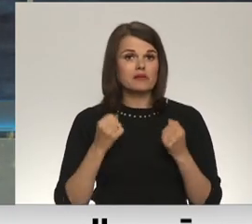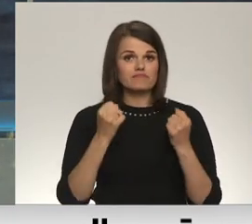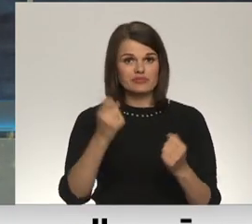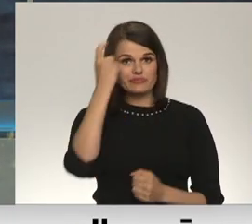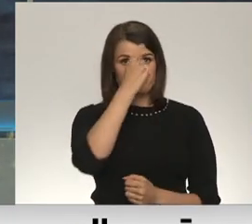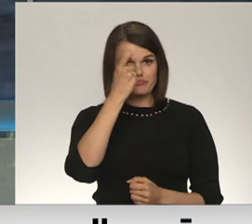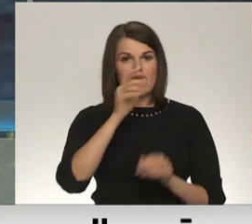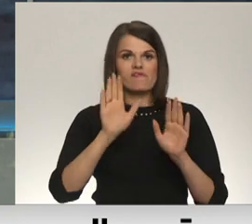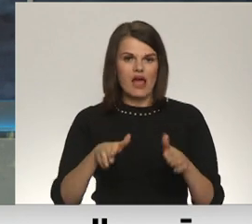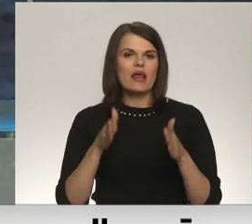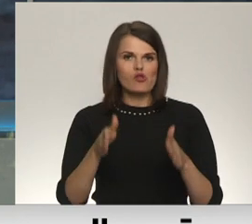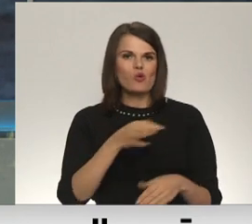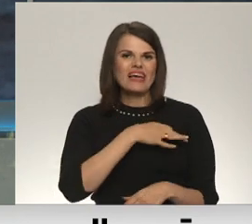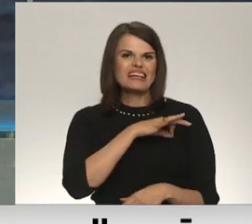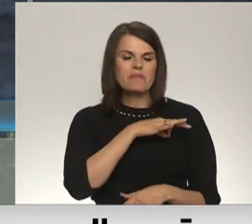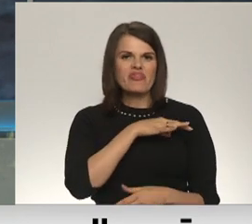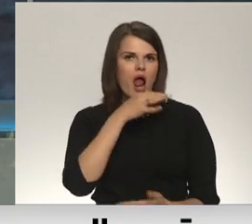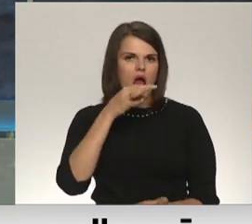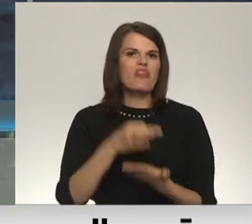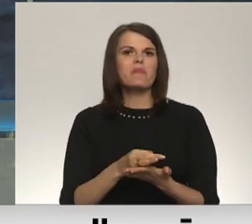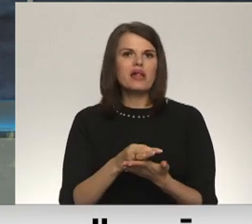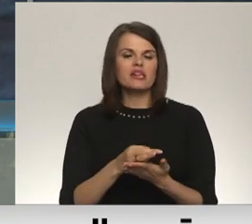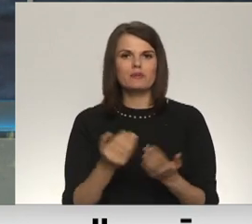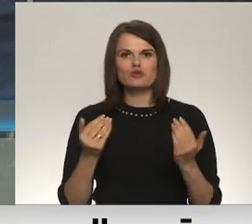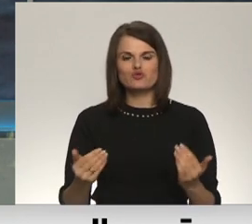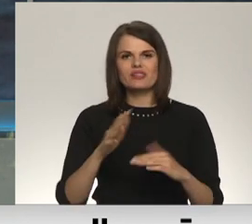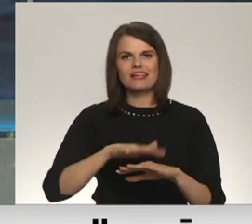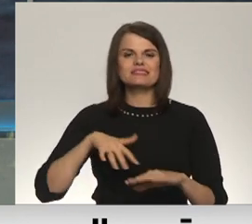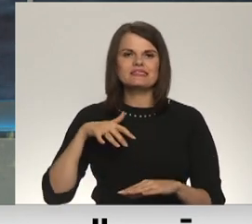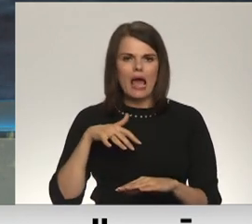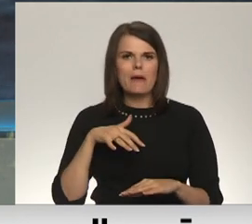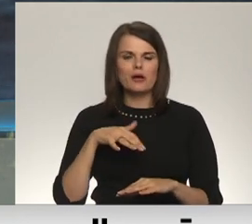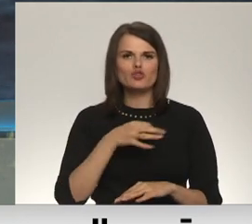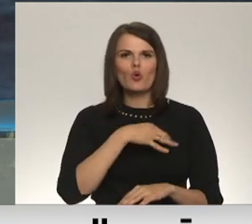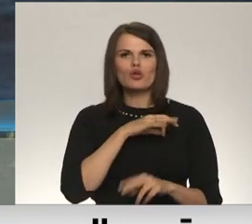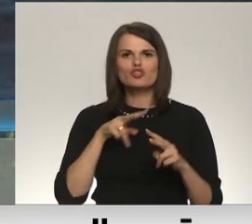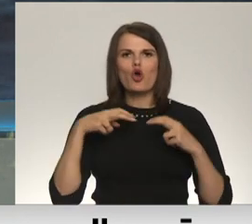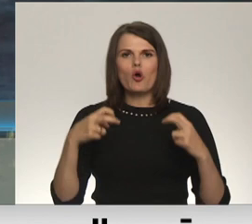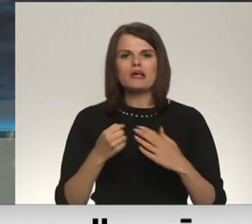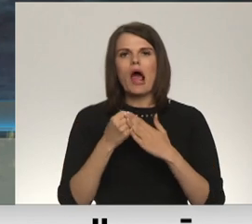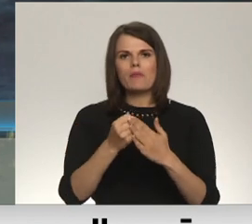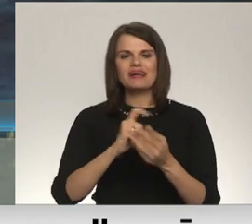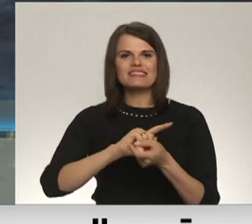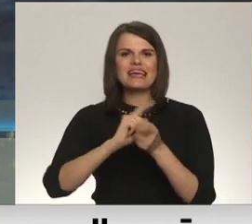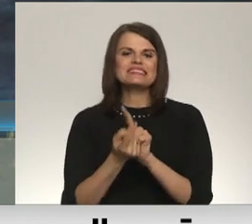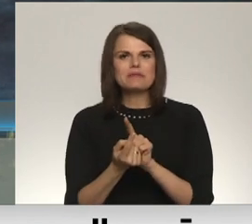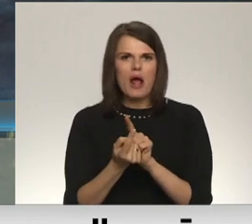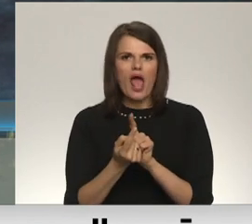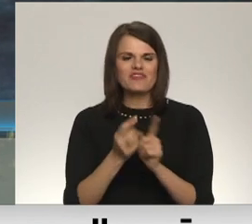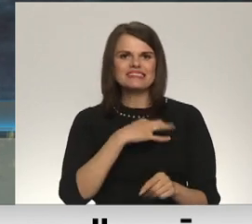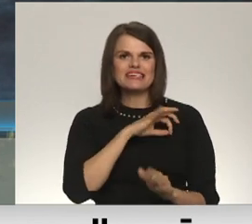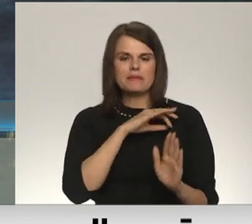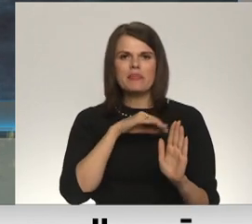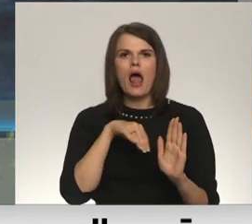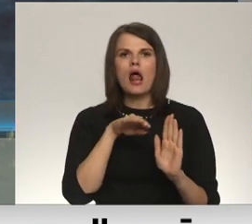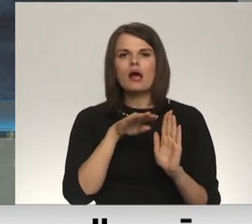varētu tikt piemērota krimināla atbildība. Šodien Sājumas jurdiskā komisija atbalsta izmaiņas krimināla likumā. Tās paredz pat cietumas sodu.